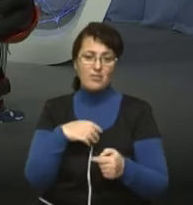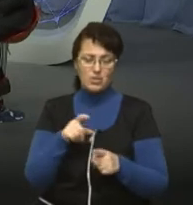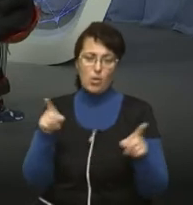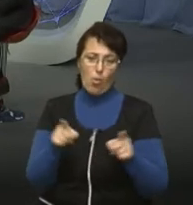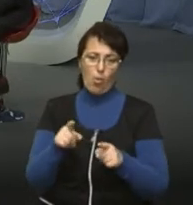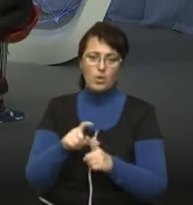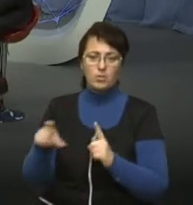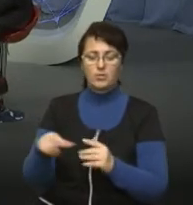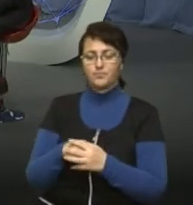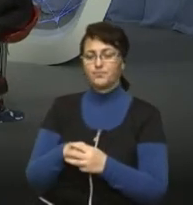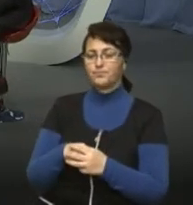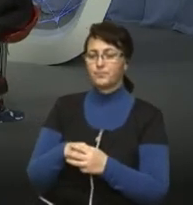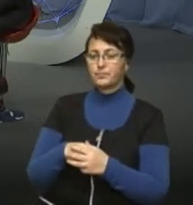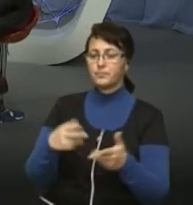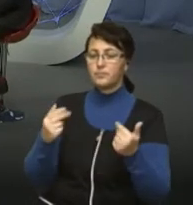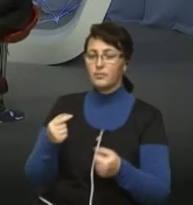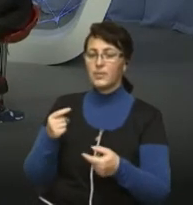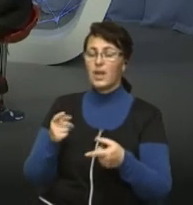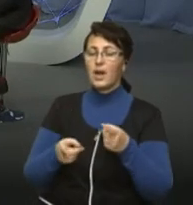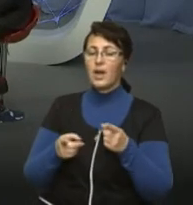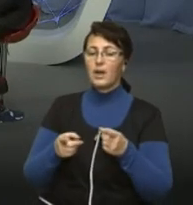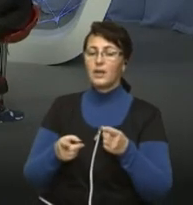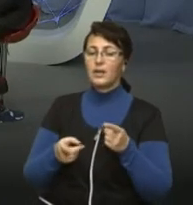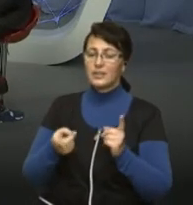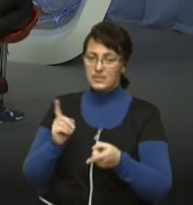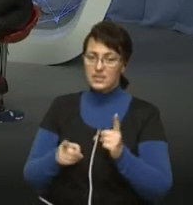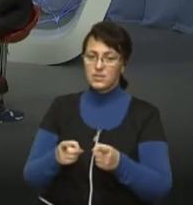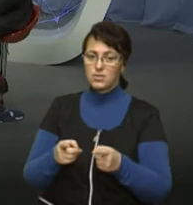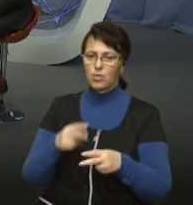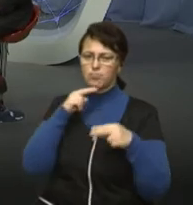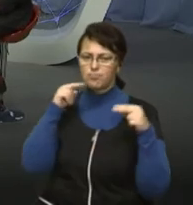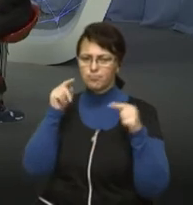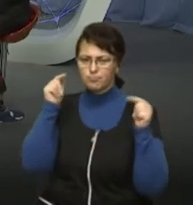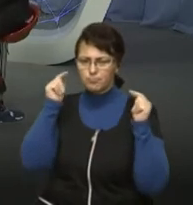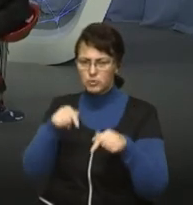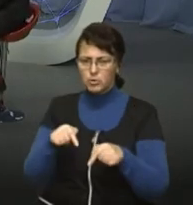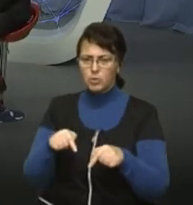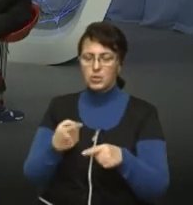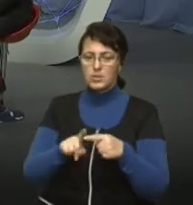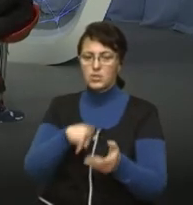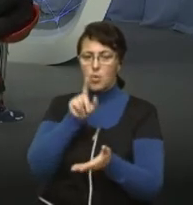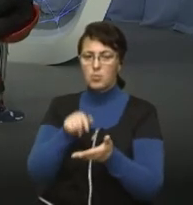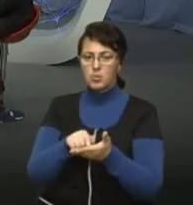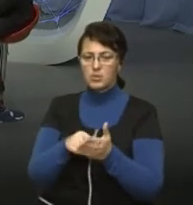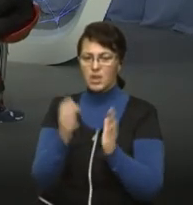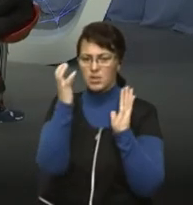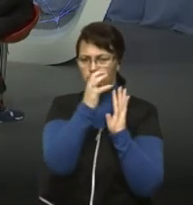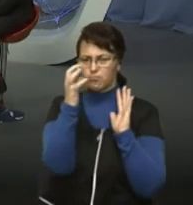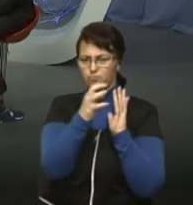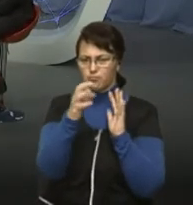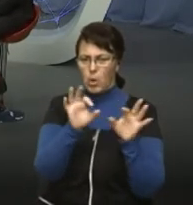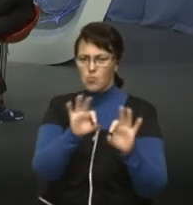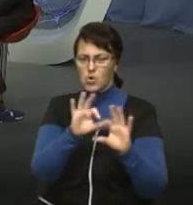Так, я відповім, бо справді ми зараз досить концентруємося на цьому питанні ознакування маршрутів і якраз в першу чергу